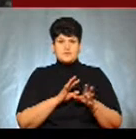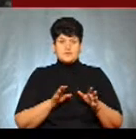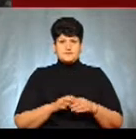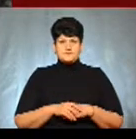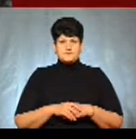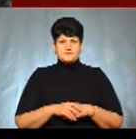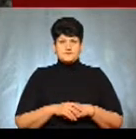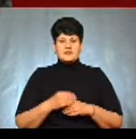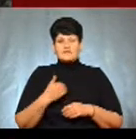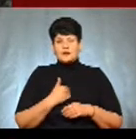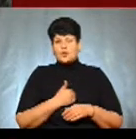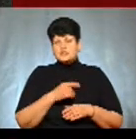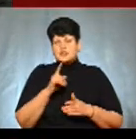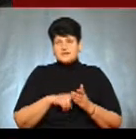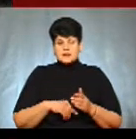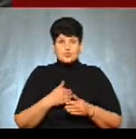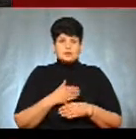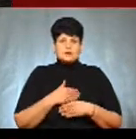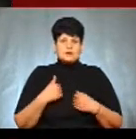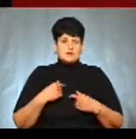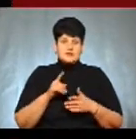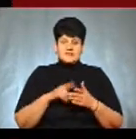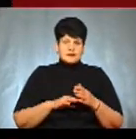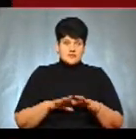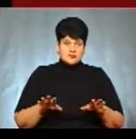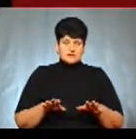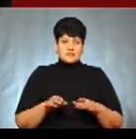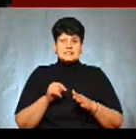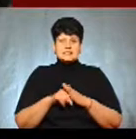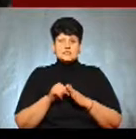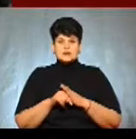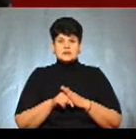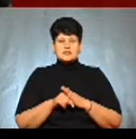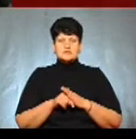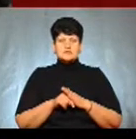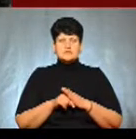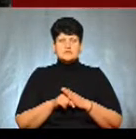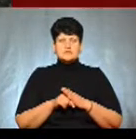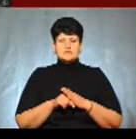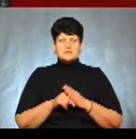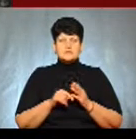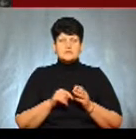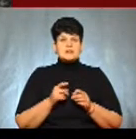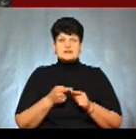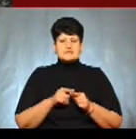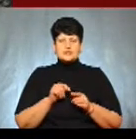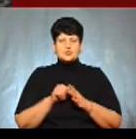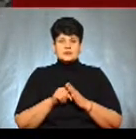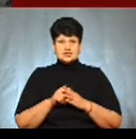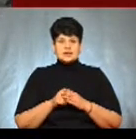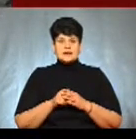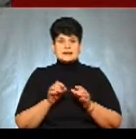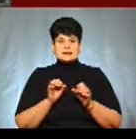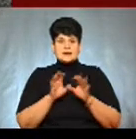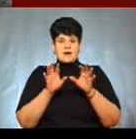Ви хочете відео, хоче ні? Відан, дивись, то, що ти тут підпалив, означає, що унятися. Зміг? Не означає, тому що іскра